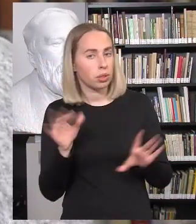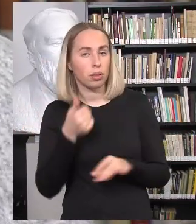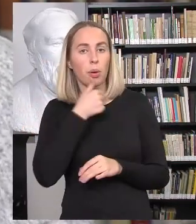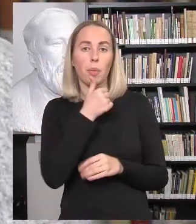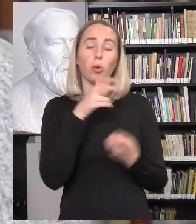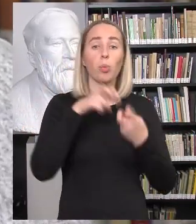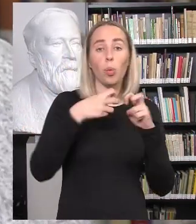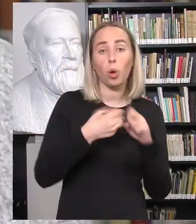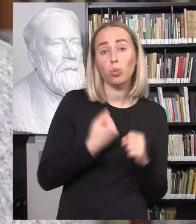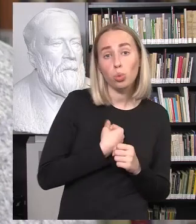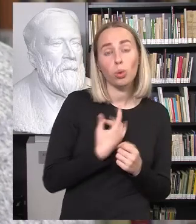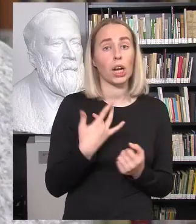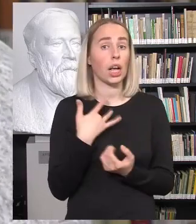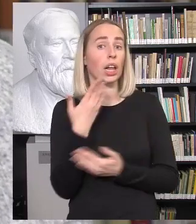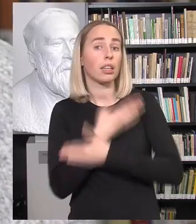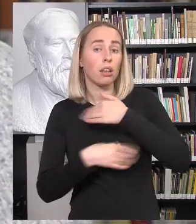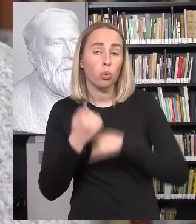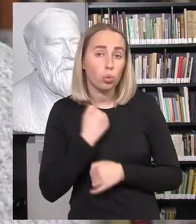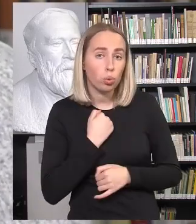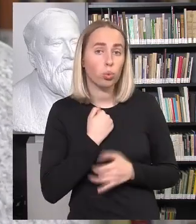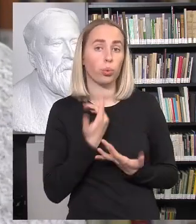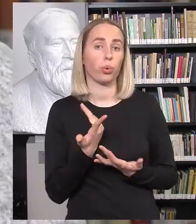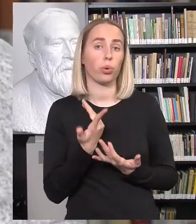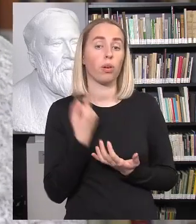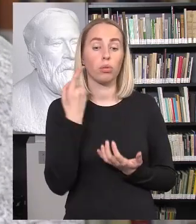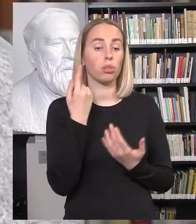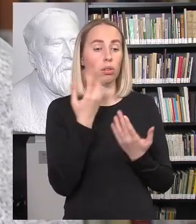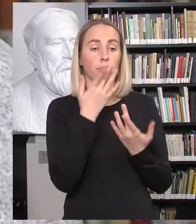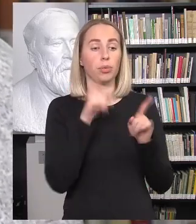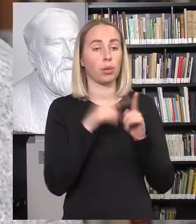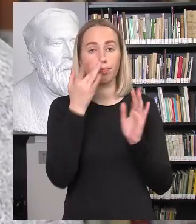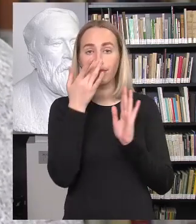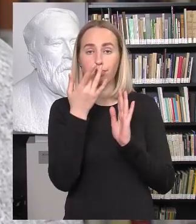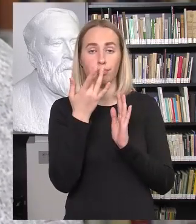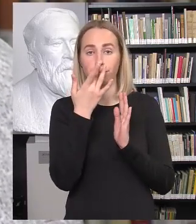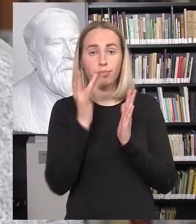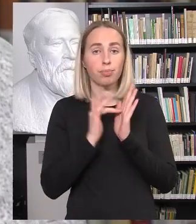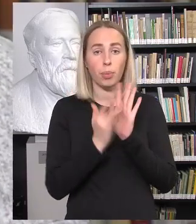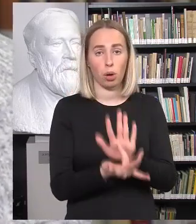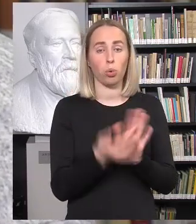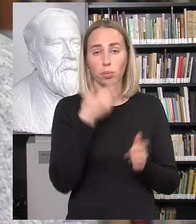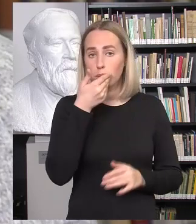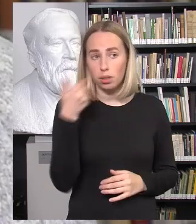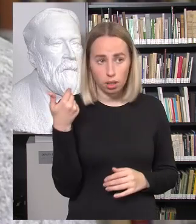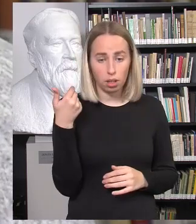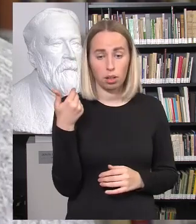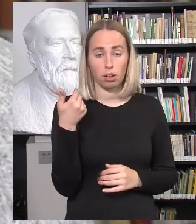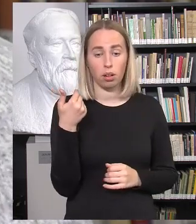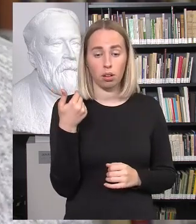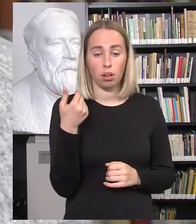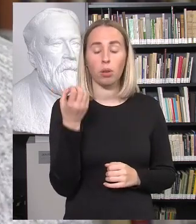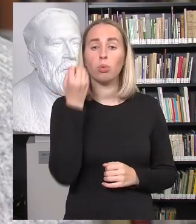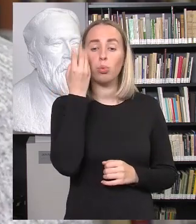kažką negalę. Ir kai nėra tų reprezentacijų būtent, tai sustaro toks vaizdas, kad